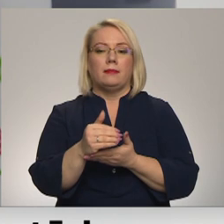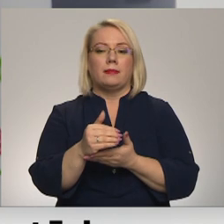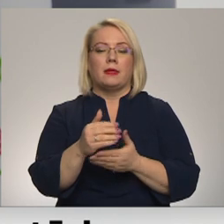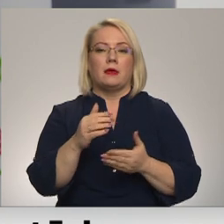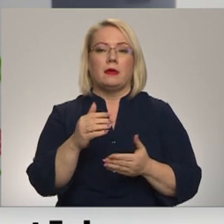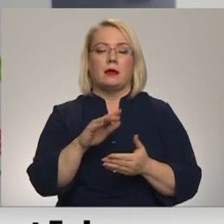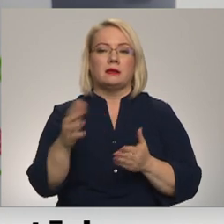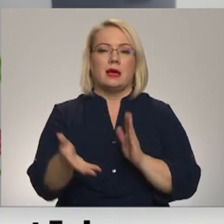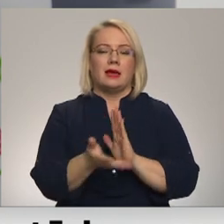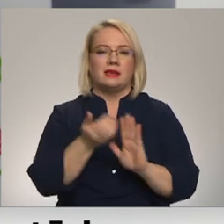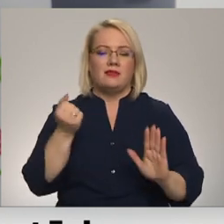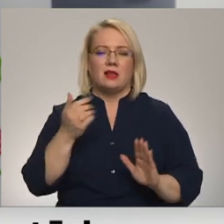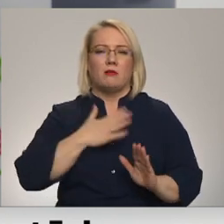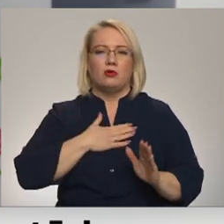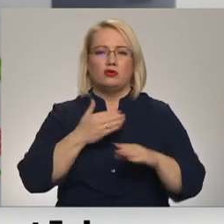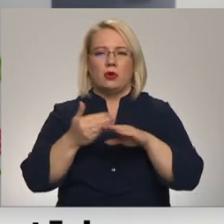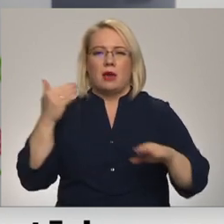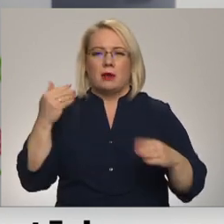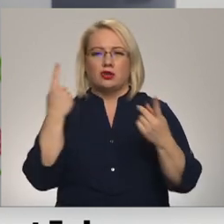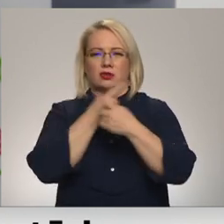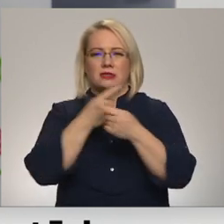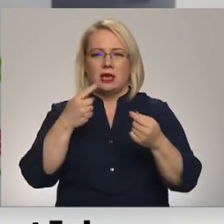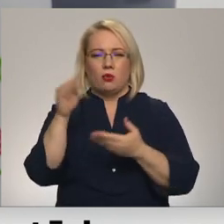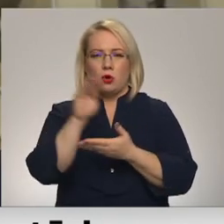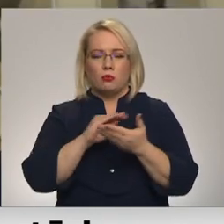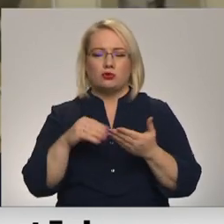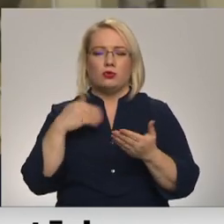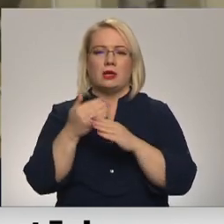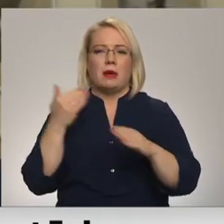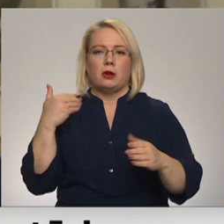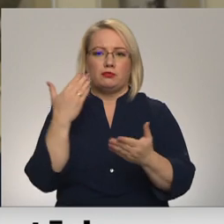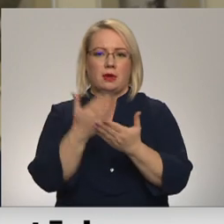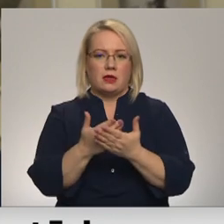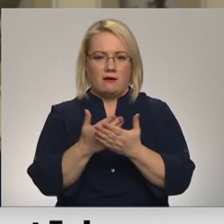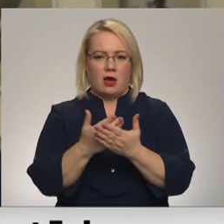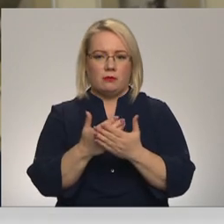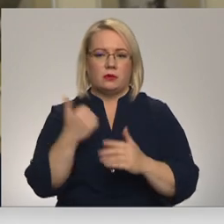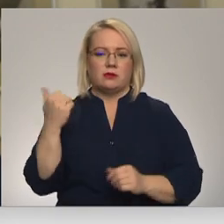mūsu iepriekšējos ziņojumus un iepriekšējās piedāvājumus. Ja mēs